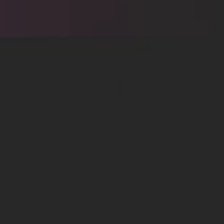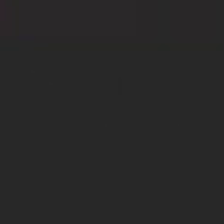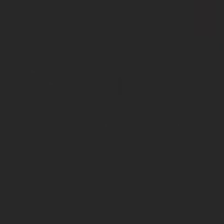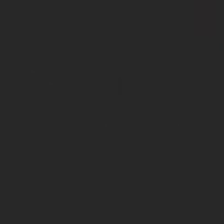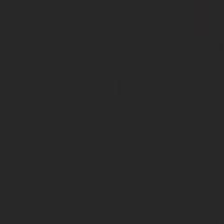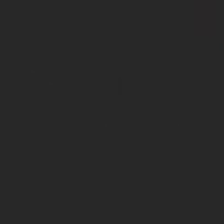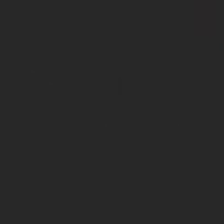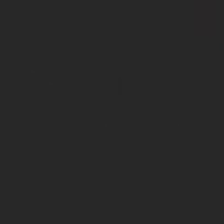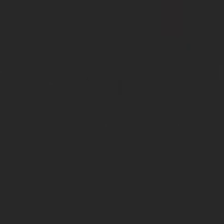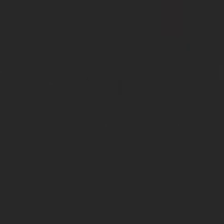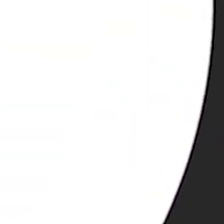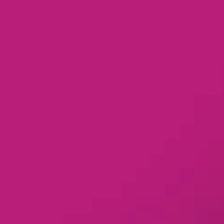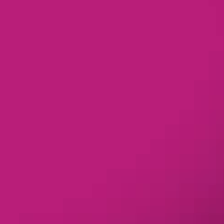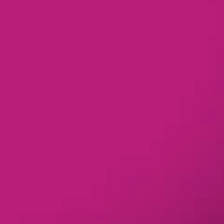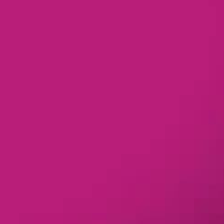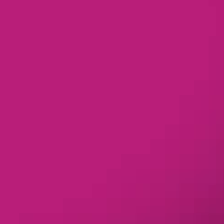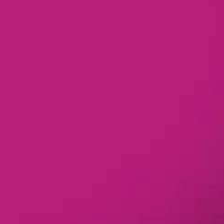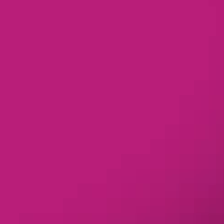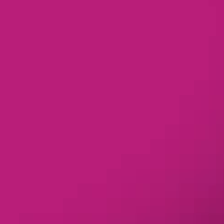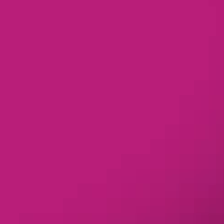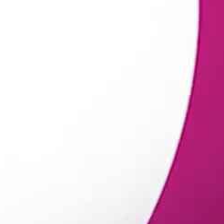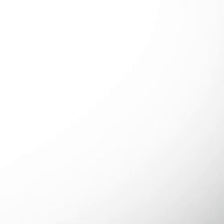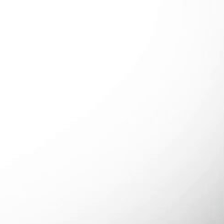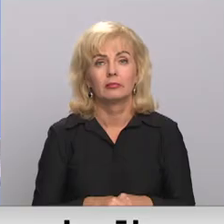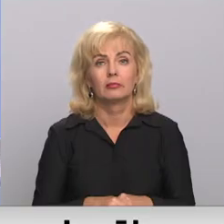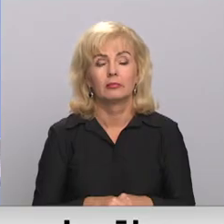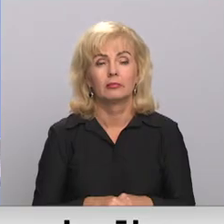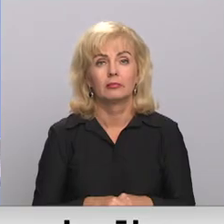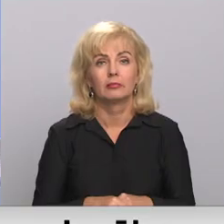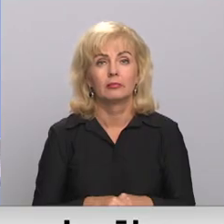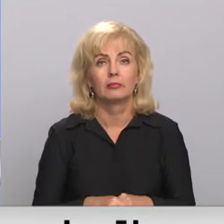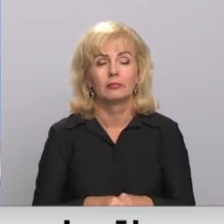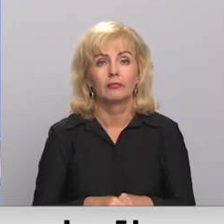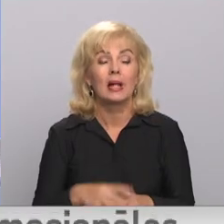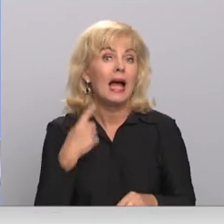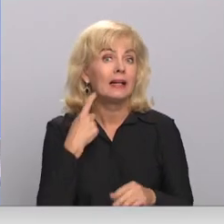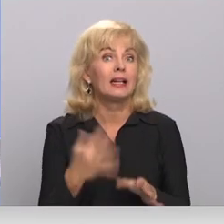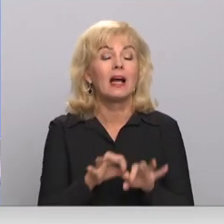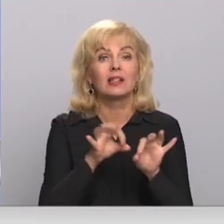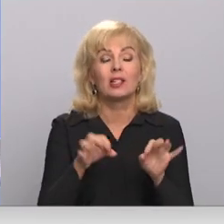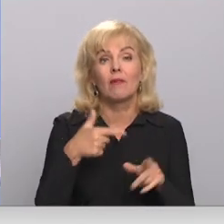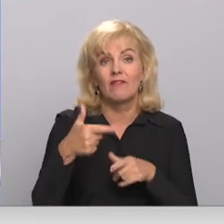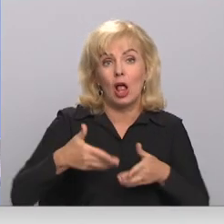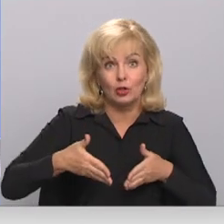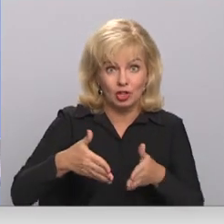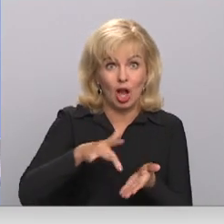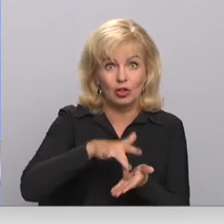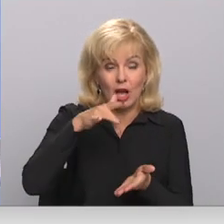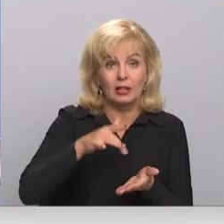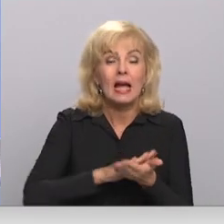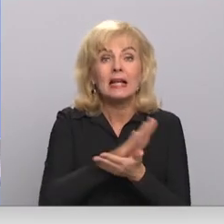Re! Viss ēters ir te! Rīgā sākusies veloceļa centrs